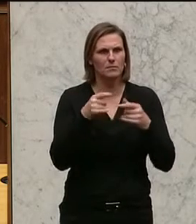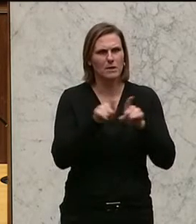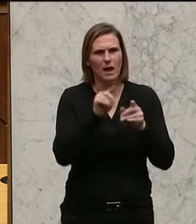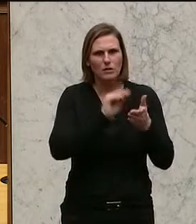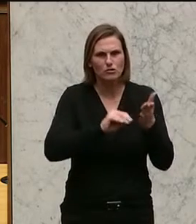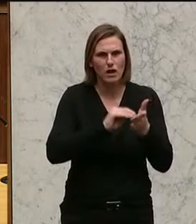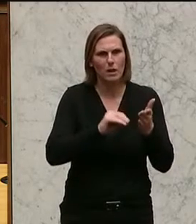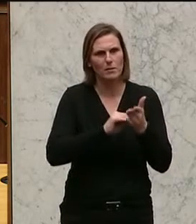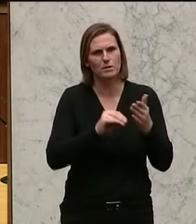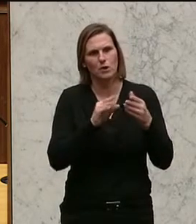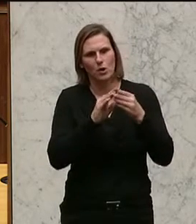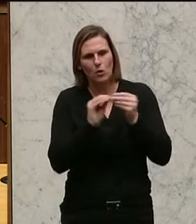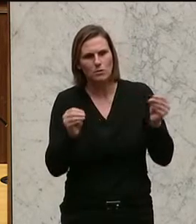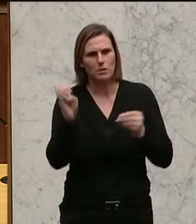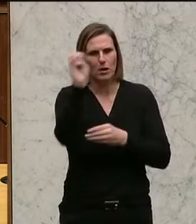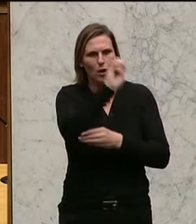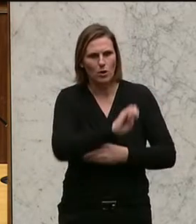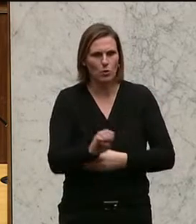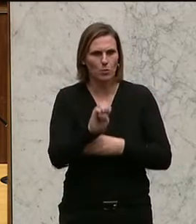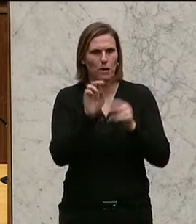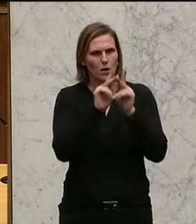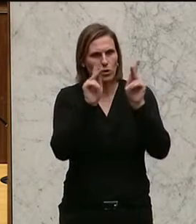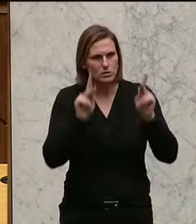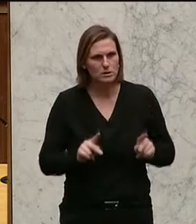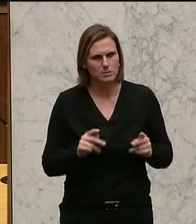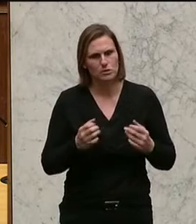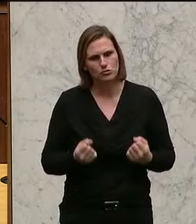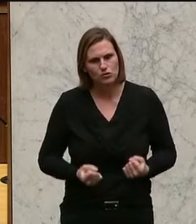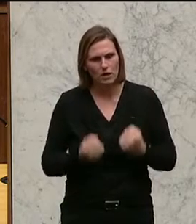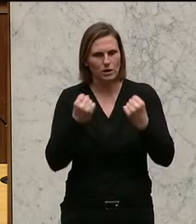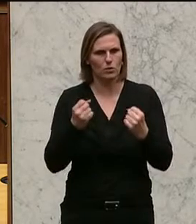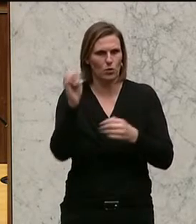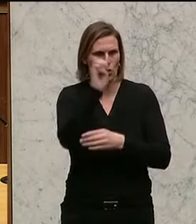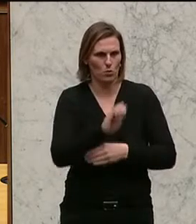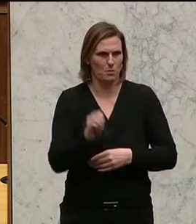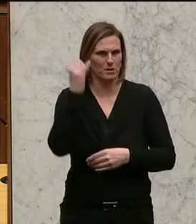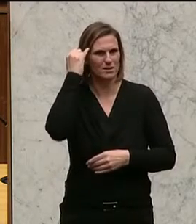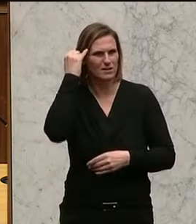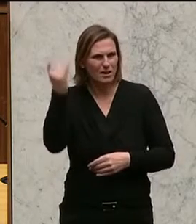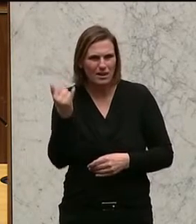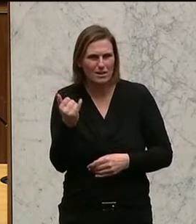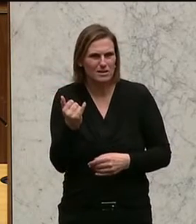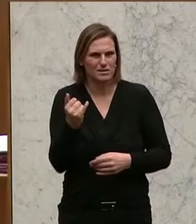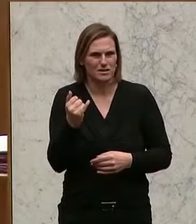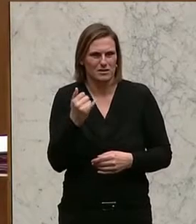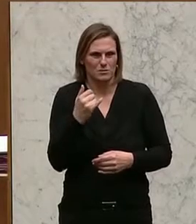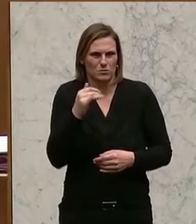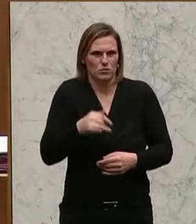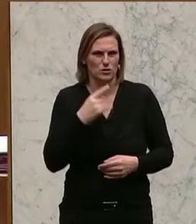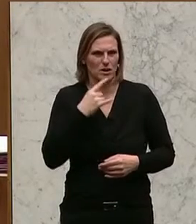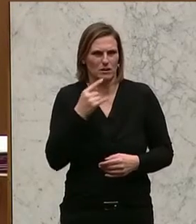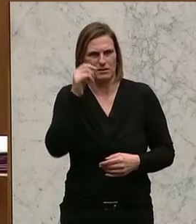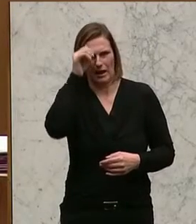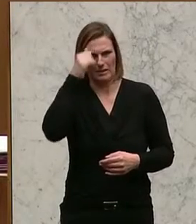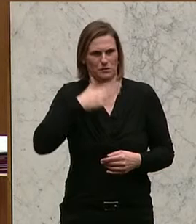nur lösbar im Rahmen des europäischen Konzeptes und Stärkung der europäischen Idee und so weiter. Das ist Realitätsverweigerung. Und das ist